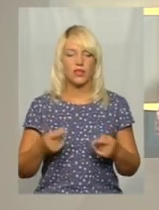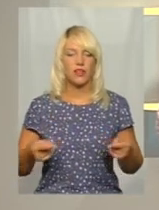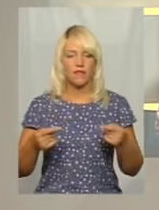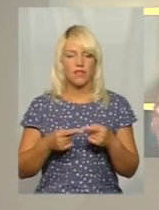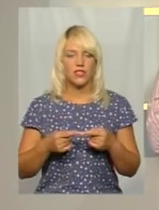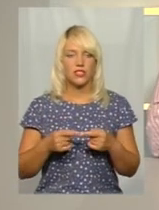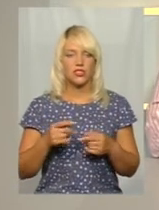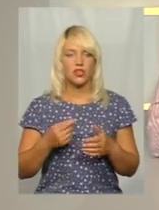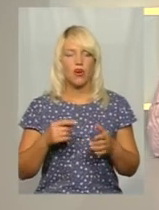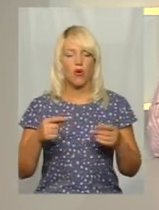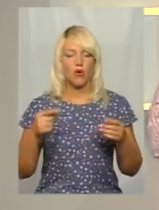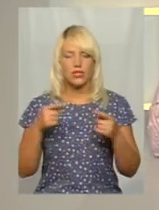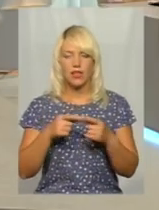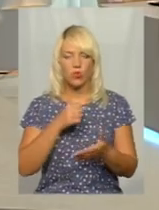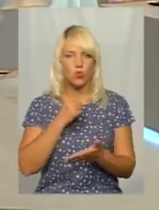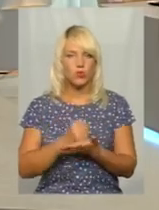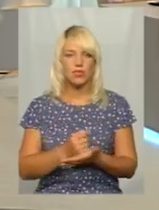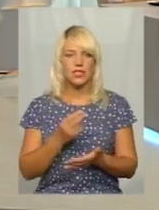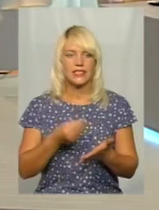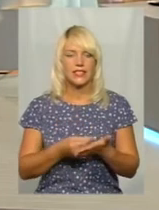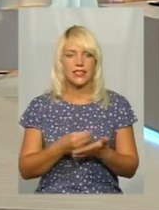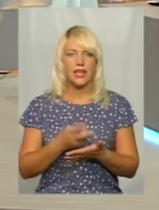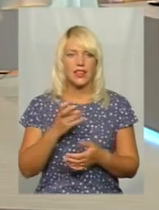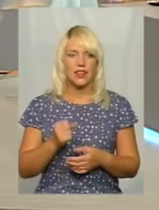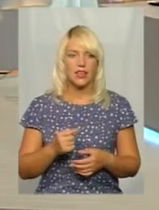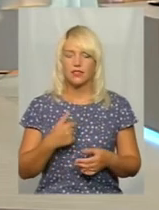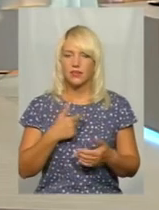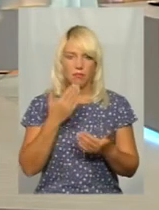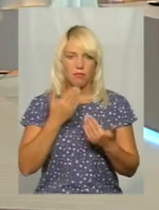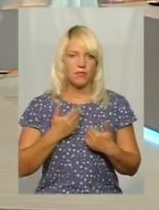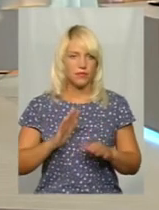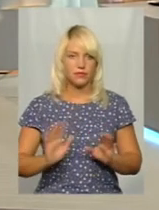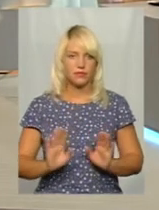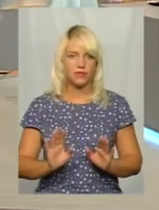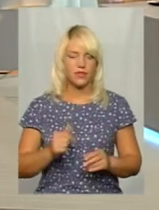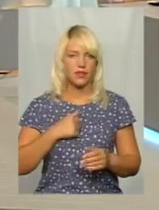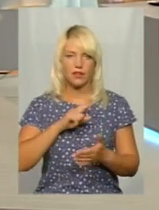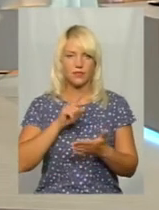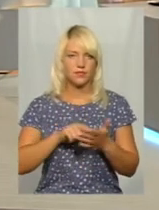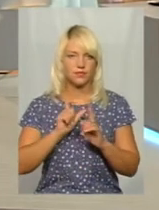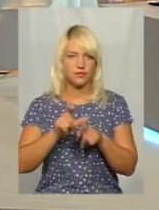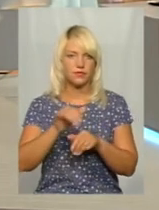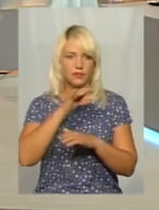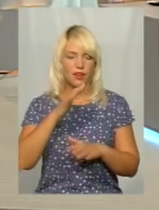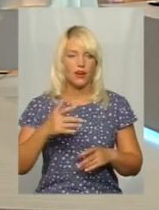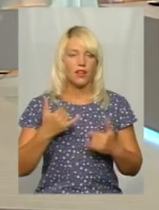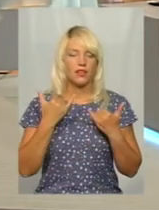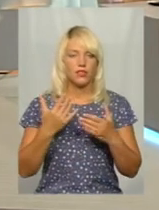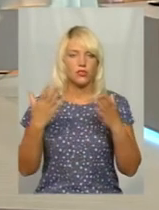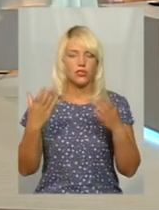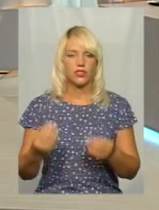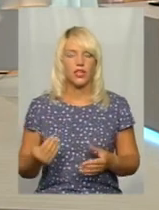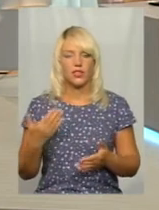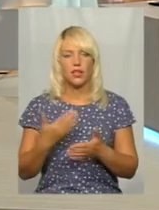остаточно вже з ціною на зерно? Ну, це не зовсім до мене питання. Вибачайте. На сьогоднішній день,